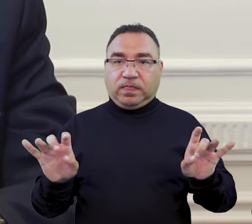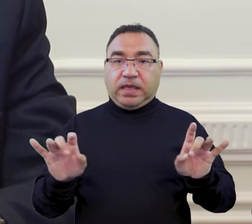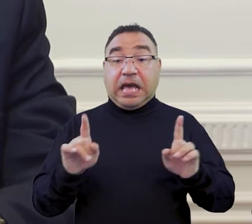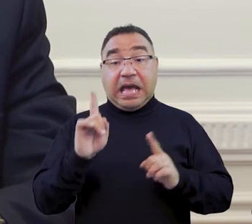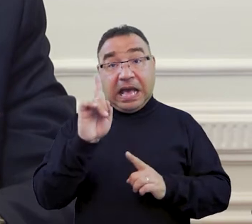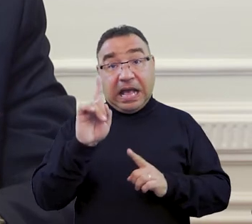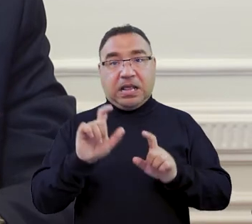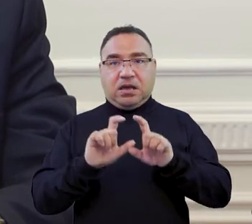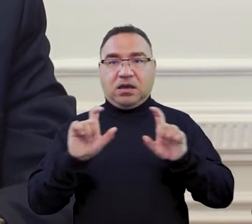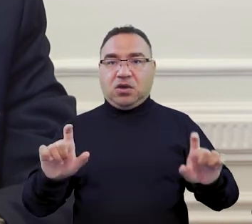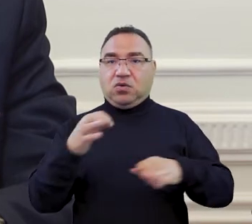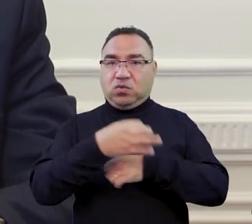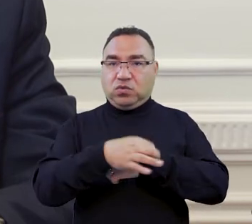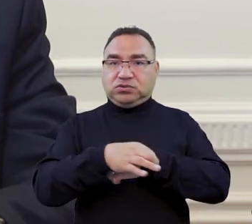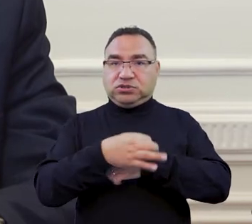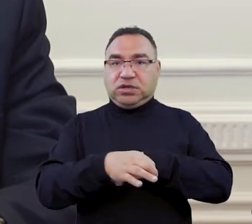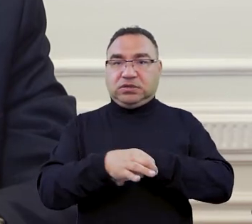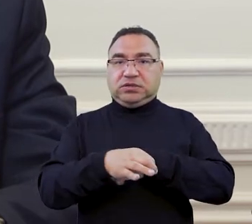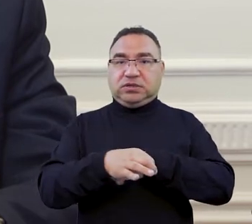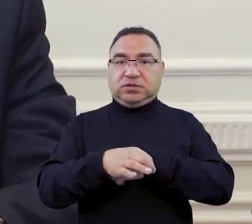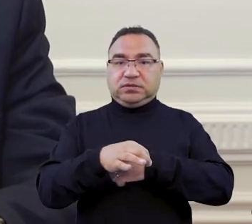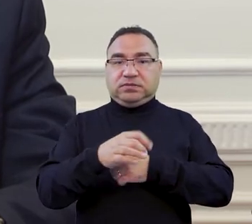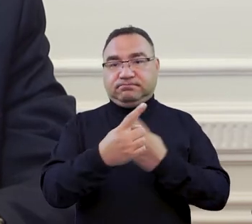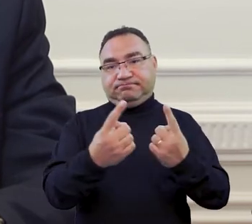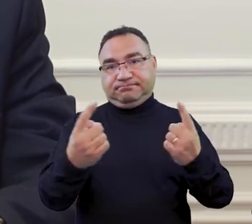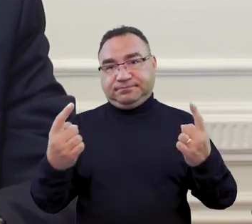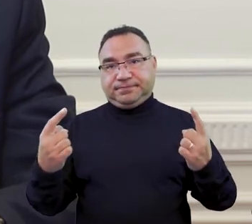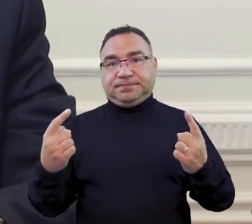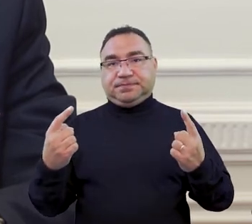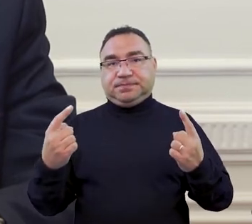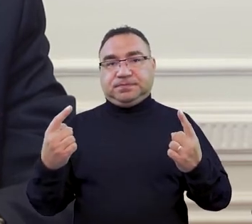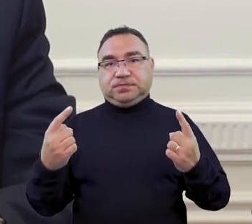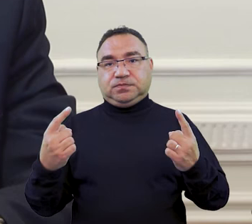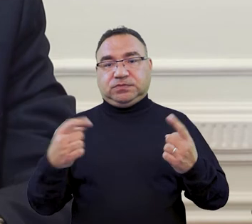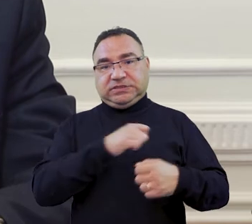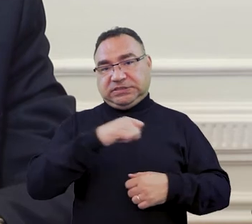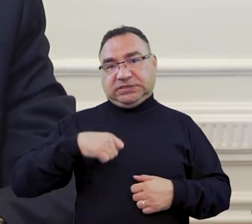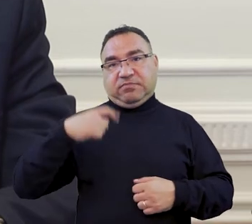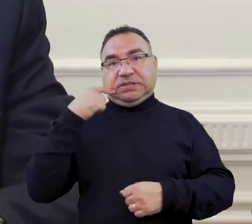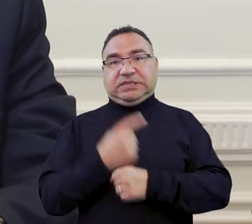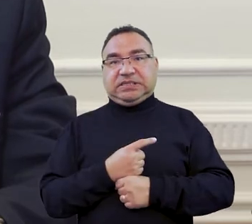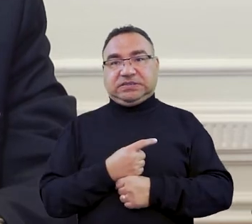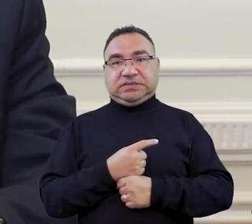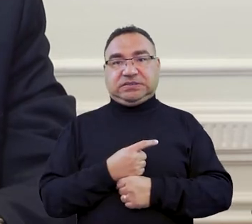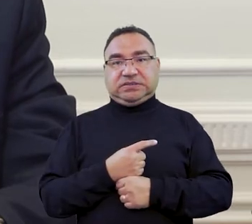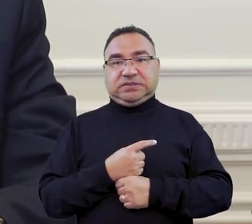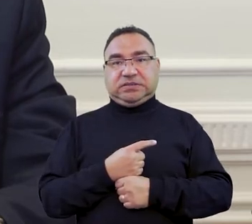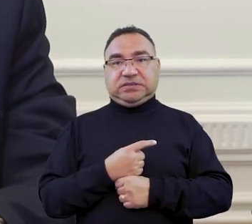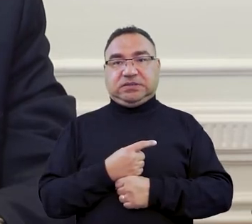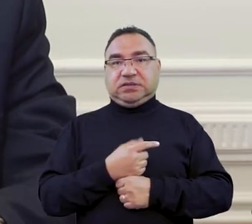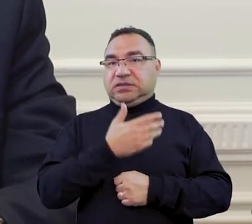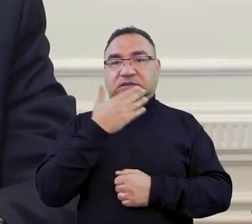ale uczelnie cały czas są tymi podmiotami działającymi autonomicznie i nie ma